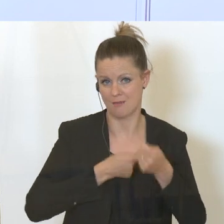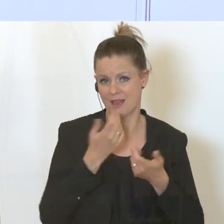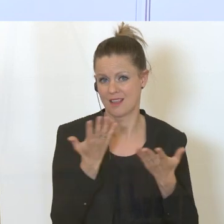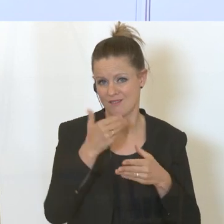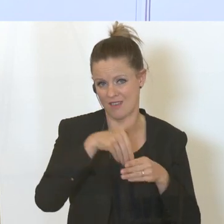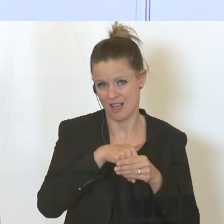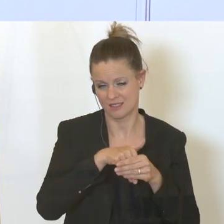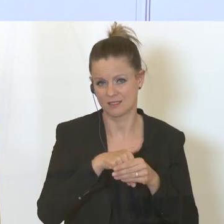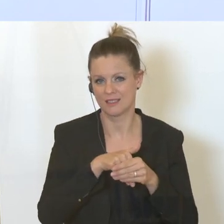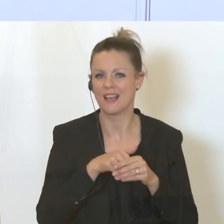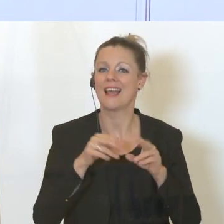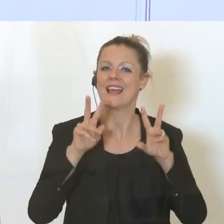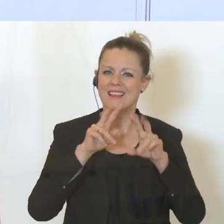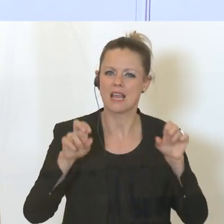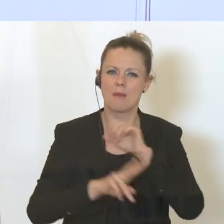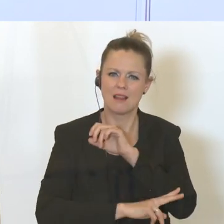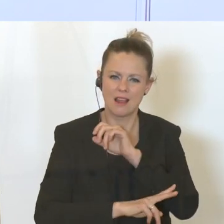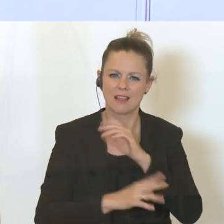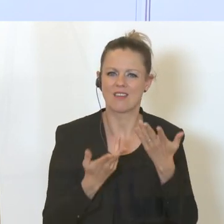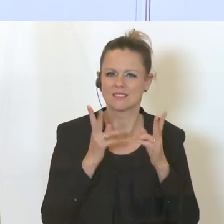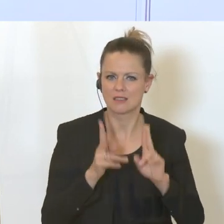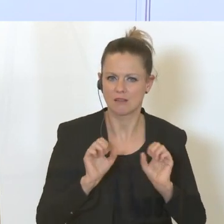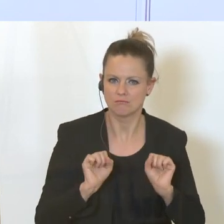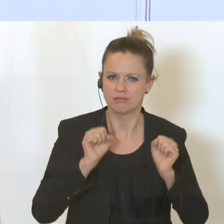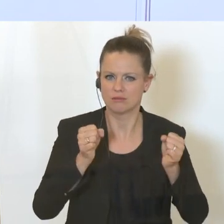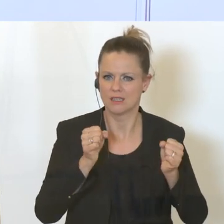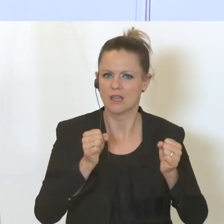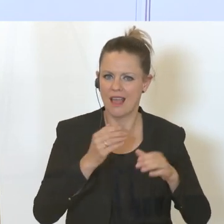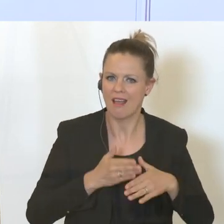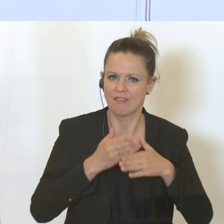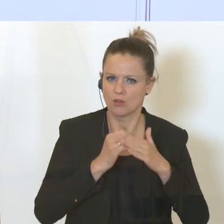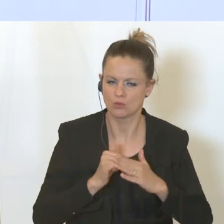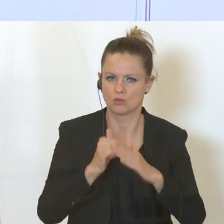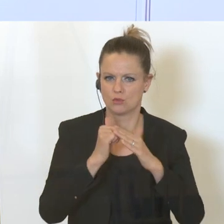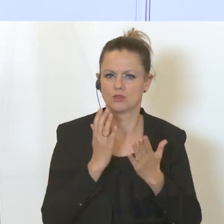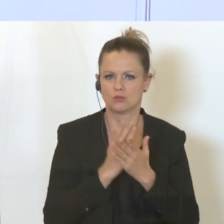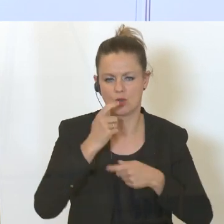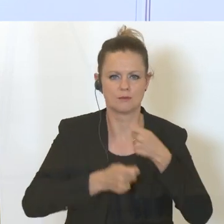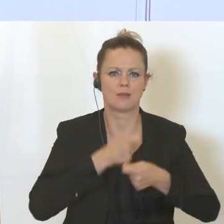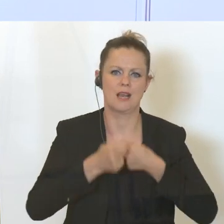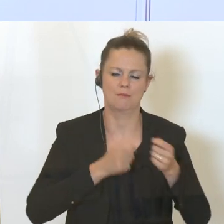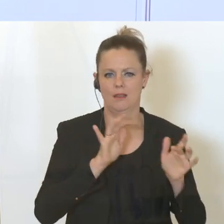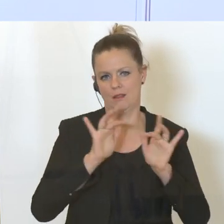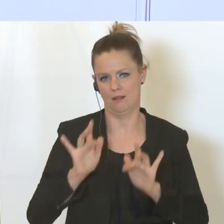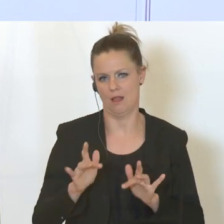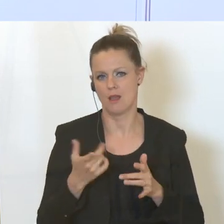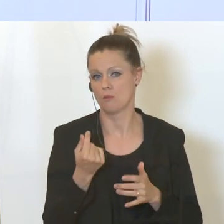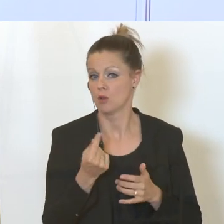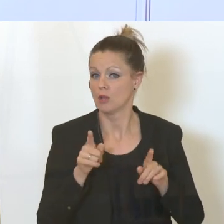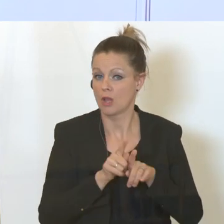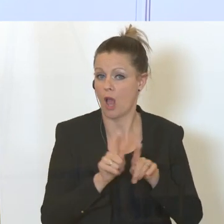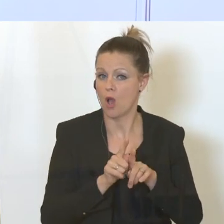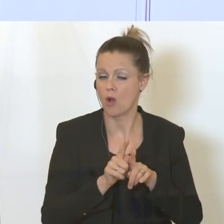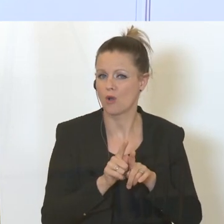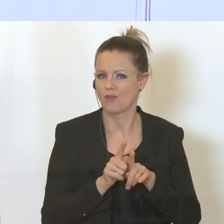dass wir das Thema der Lehrlinge, was können wir hier tun, etwas ausarbeiten dafür, dass sie hier auch entsprechend